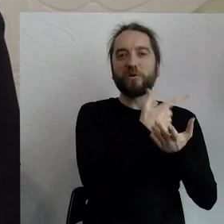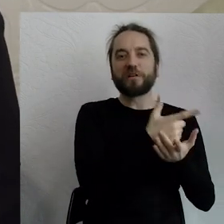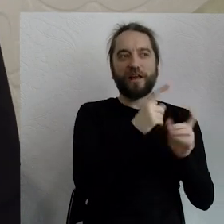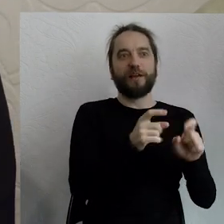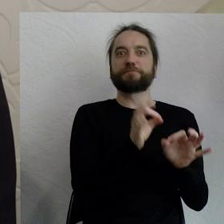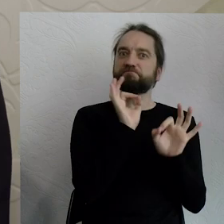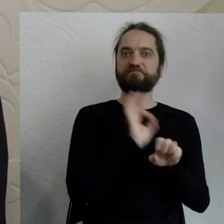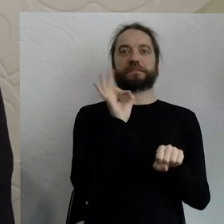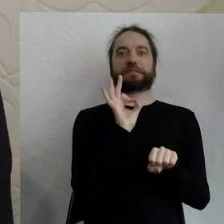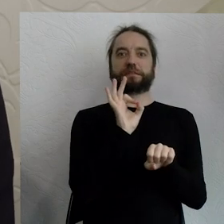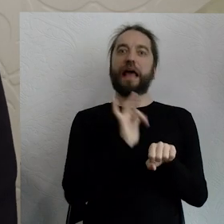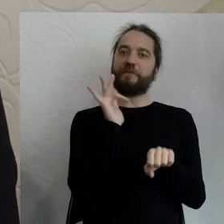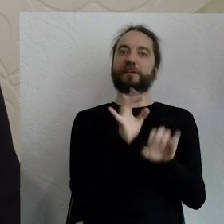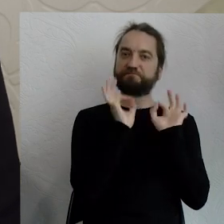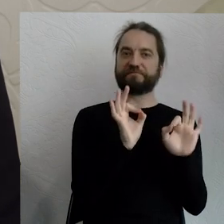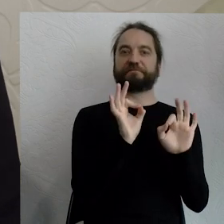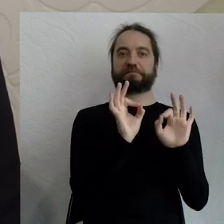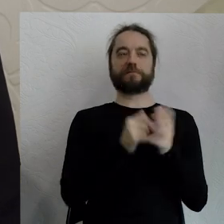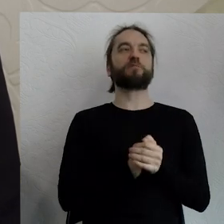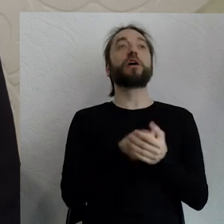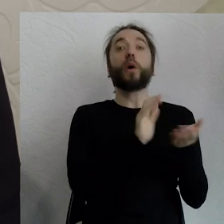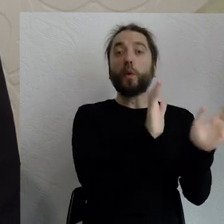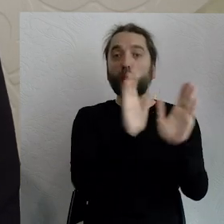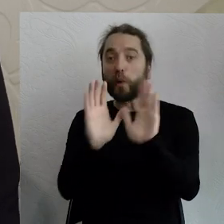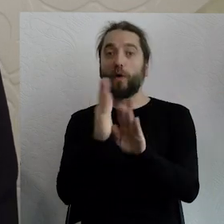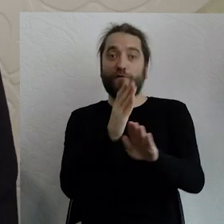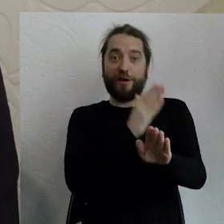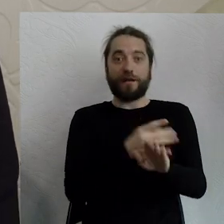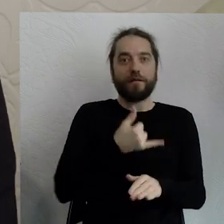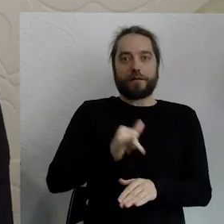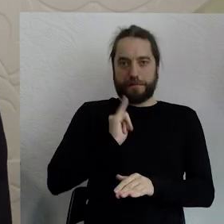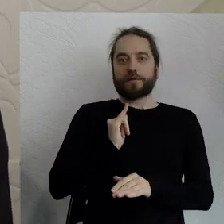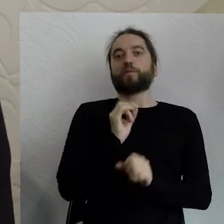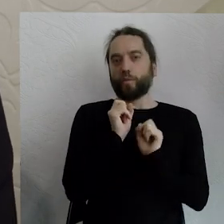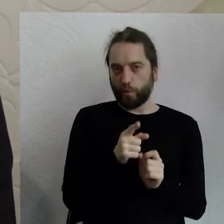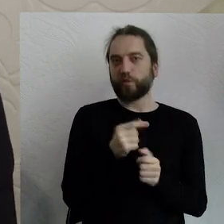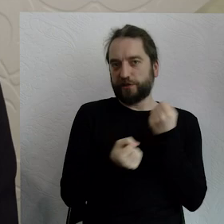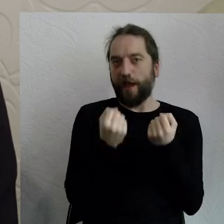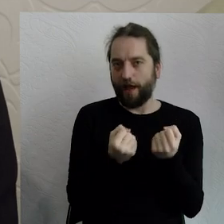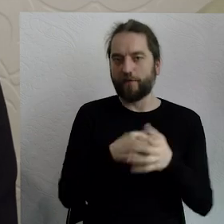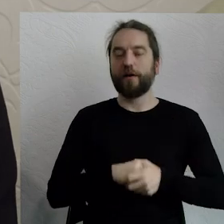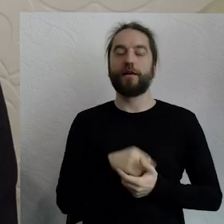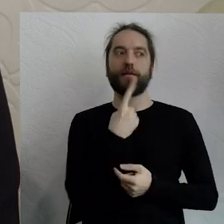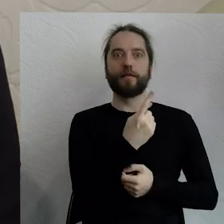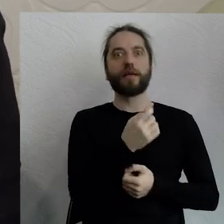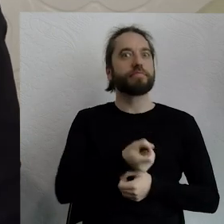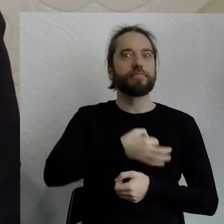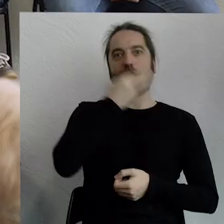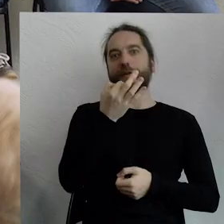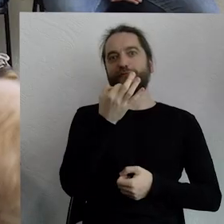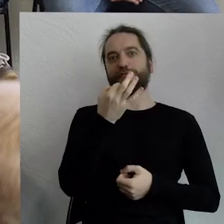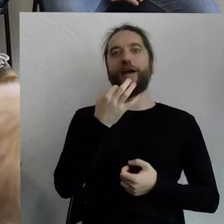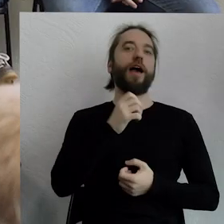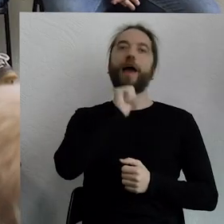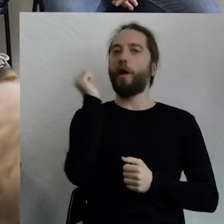skuteczna, działa szybko, stawia na prewencję i jest jedną z najlepszych w Europie. To chyba tyle na